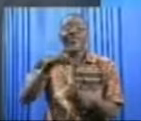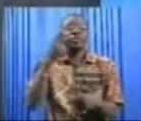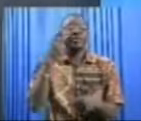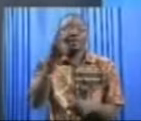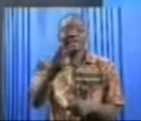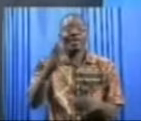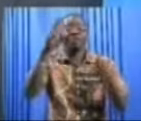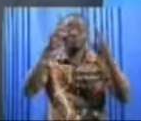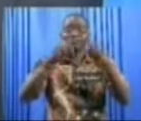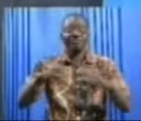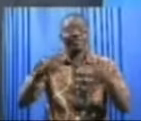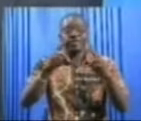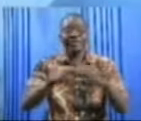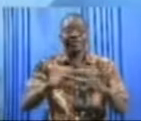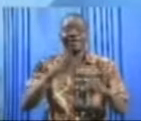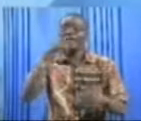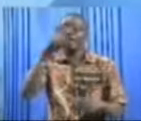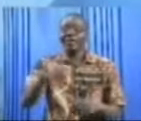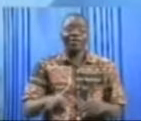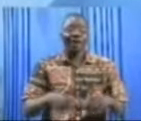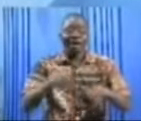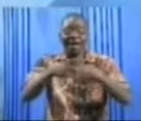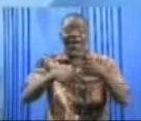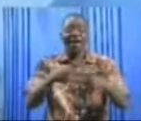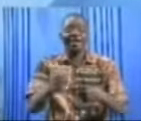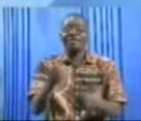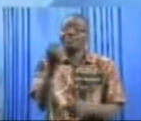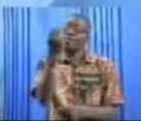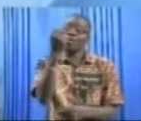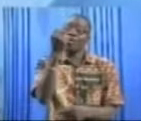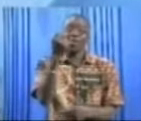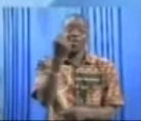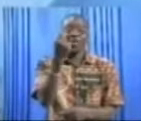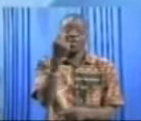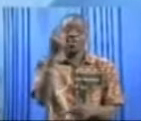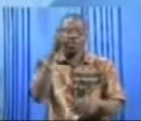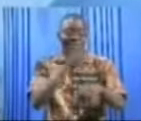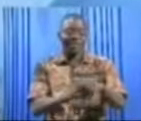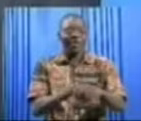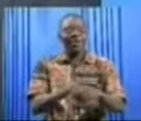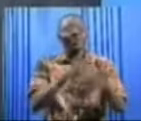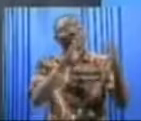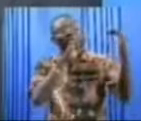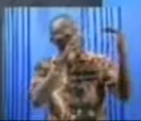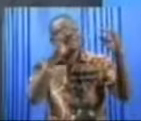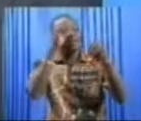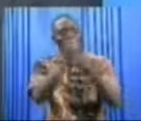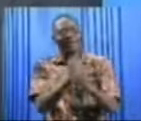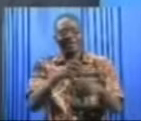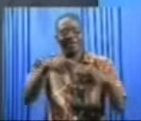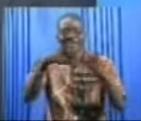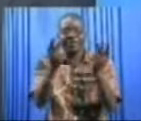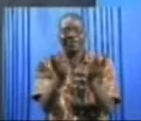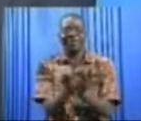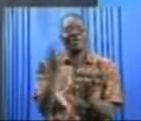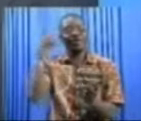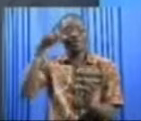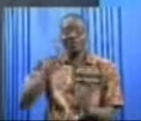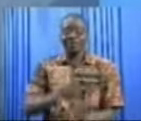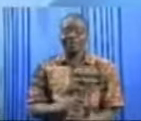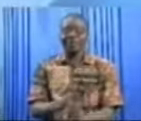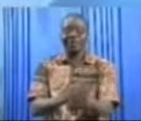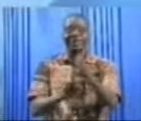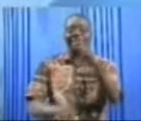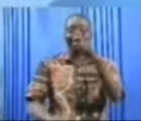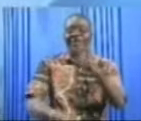il faut aller un peu plus tôt. Je dirais même vers 11 heures pour espérer avoir une place et être bien en place pour pouvoir suivre ce match. Et il ne pas l